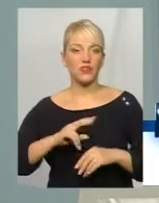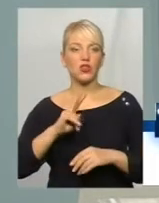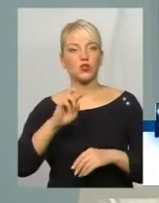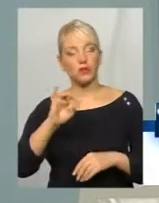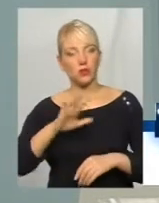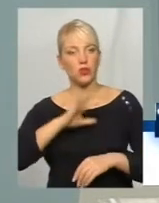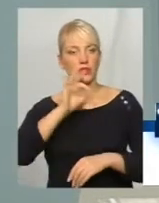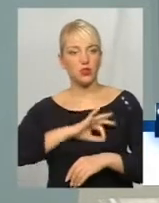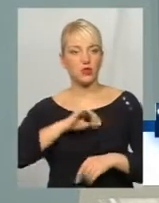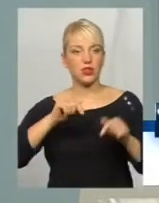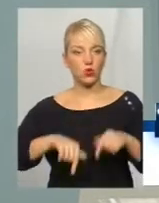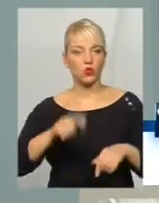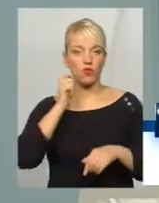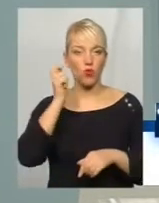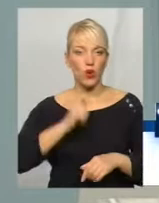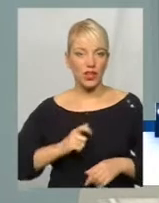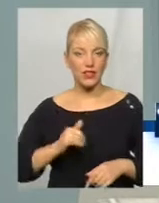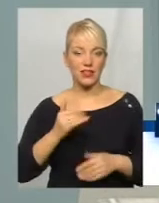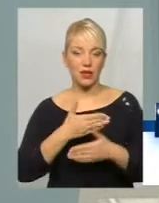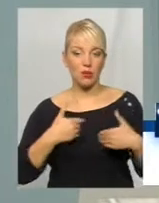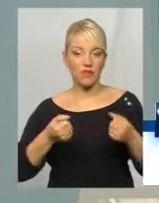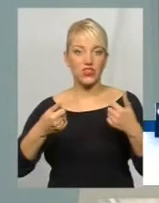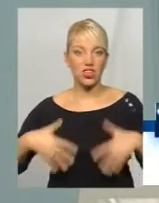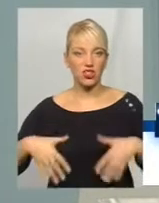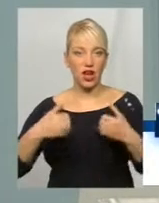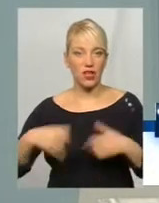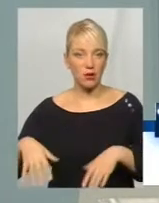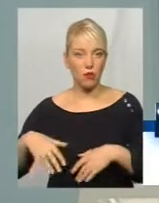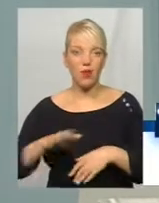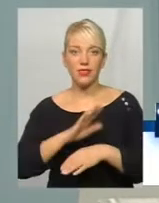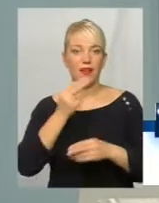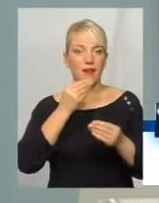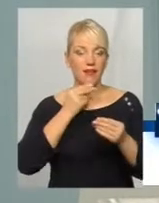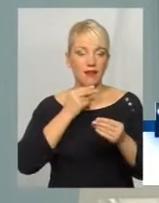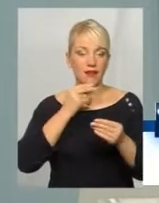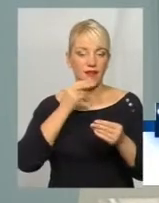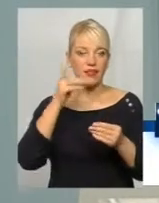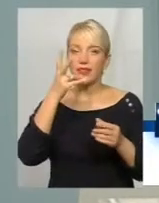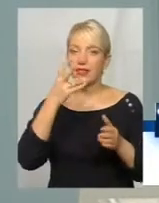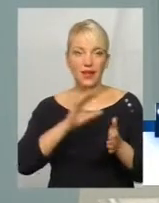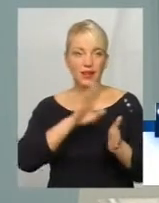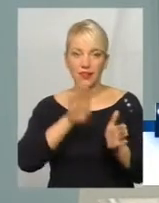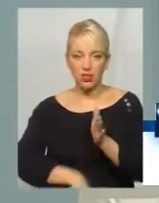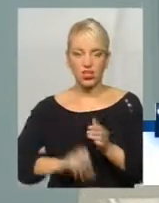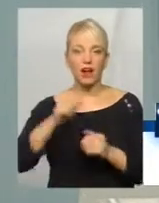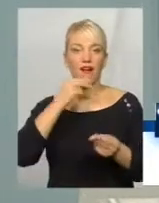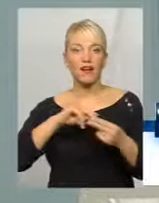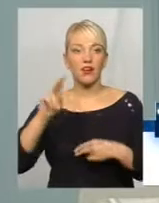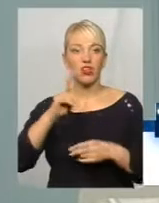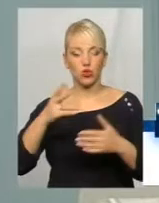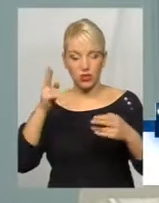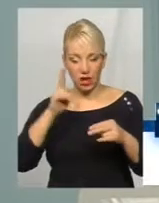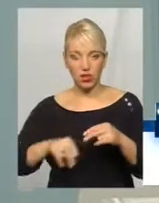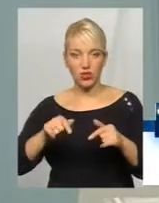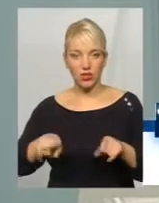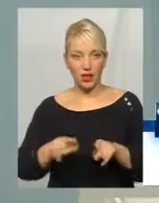застосувати тут, в Україні. І ми втрачаємо не гірших, а кращих, як правило, випускників, які закінчують